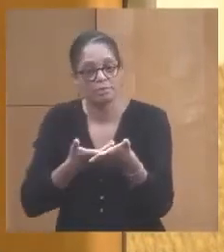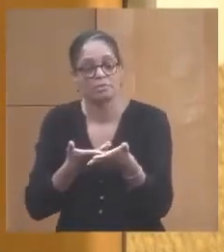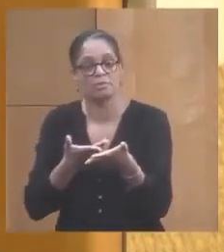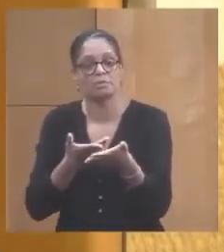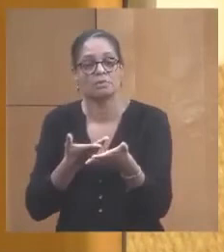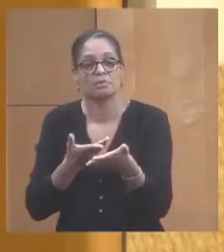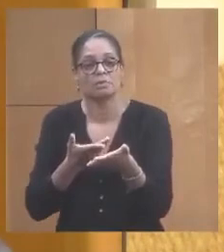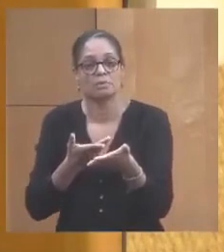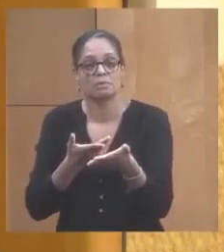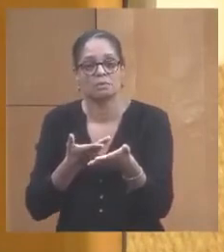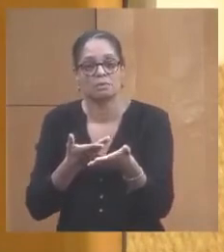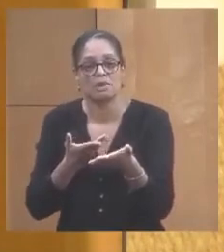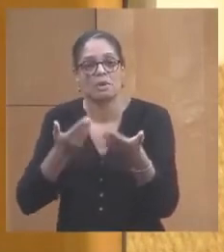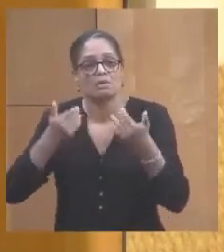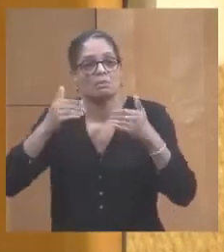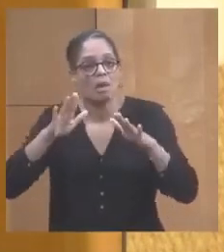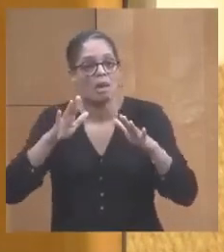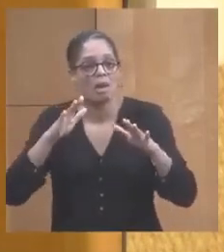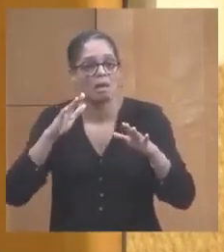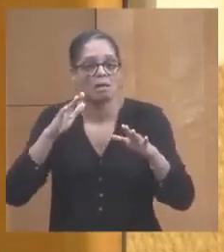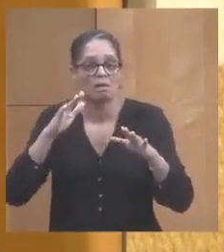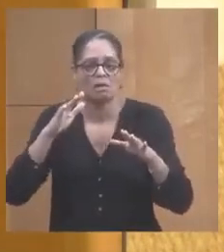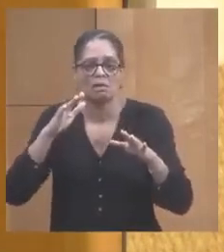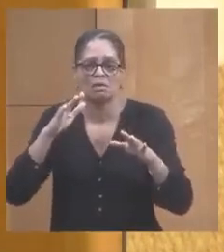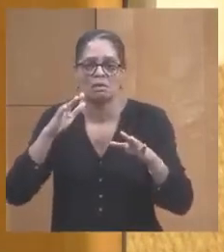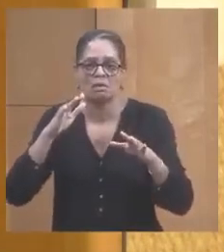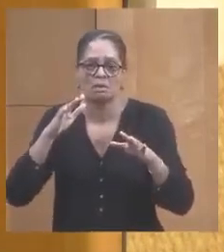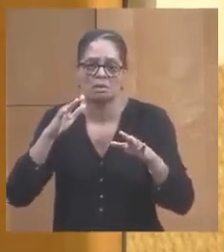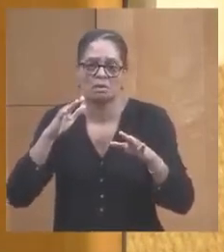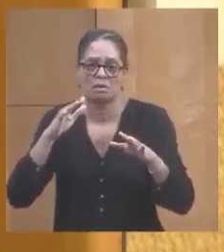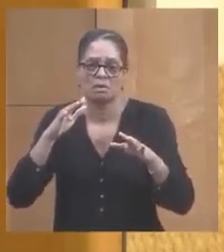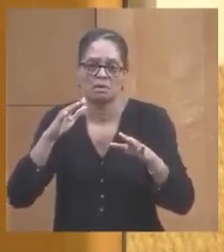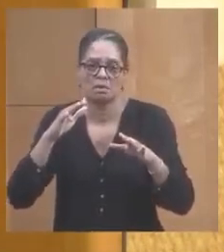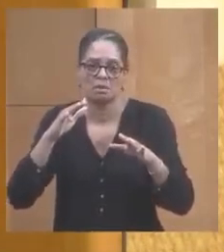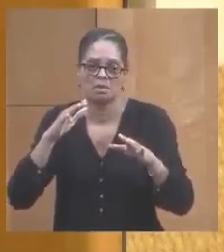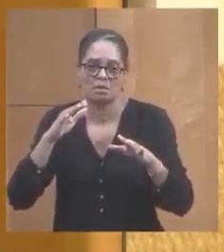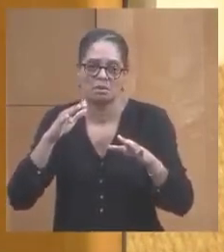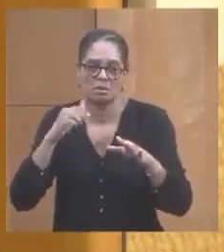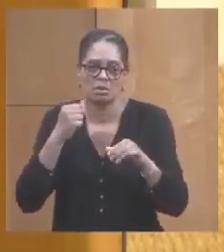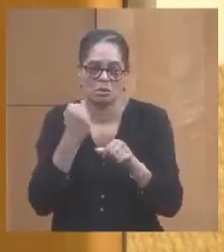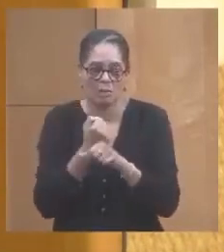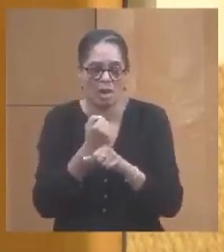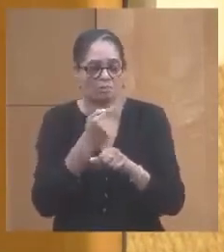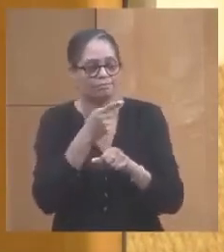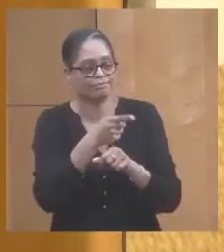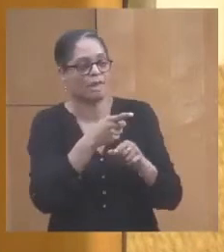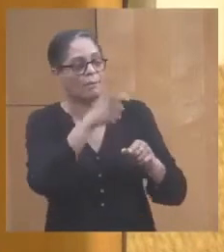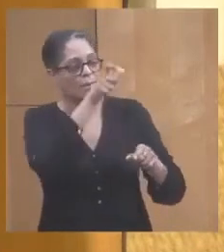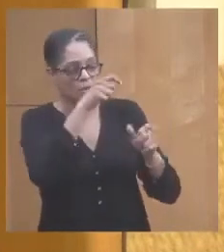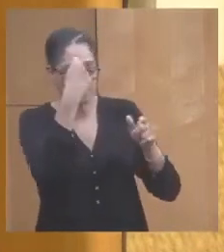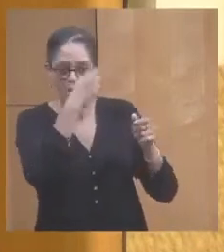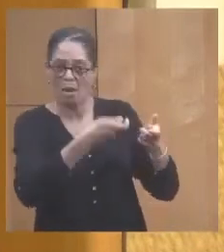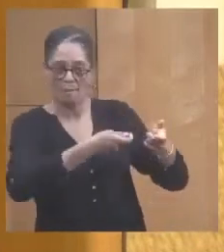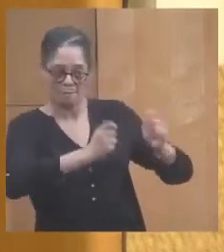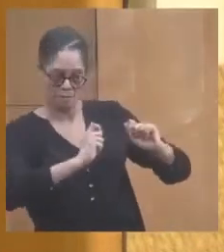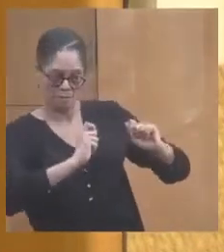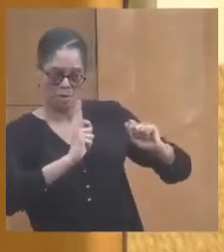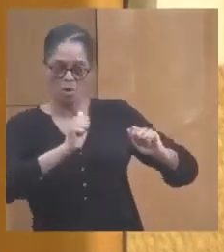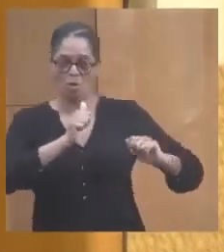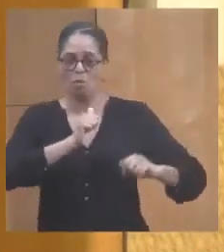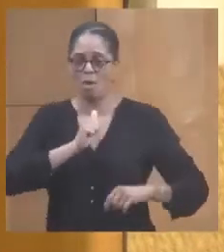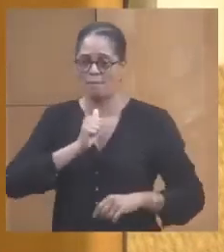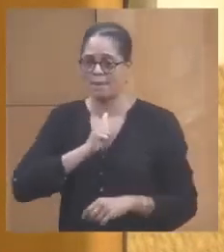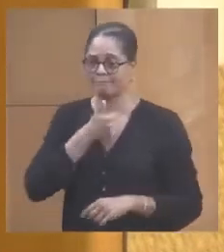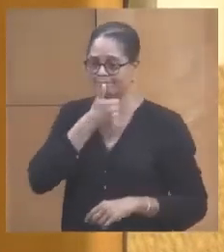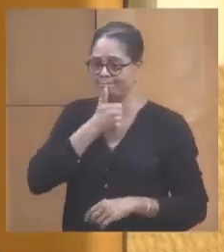et puis malheureusement pour moi du part de l'élégation que le président m'a donné je suis chargé d'écrire des lettres